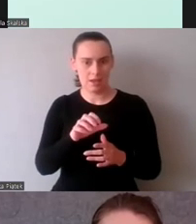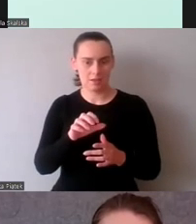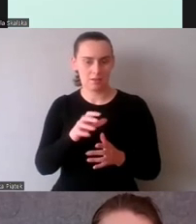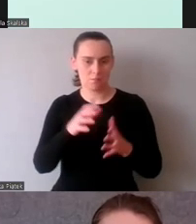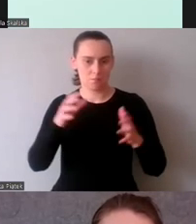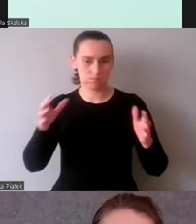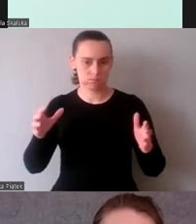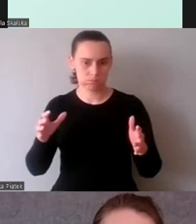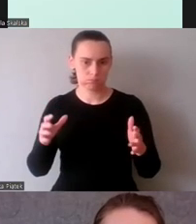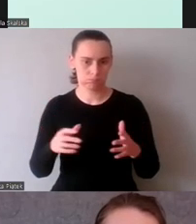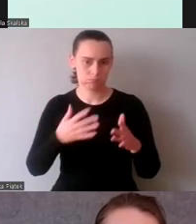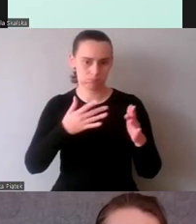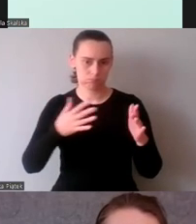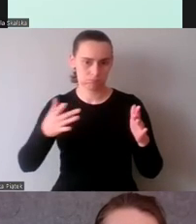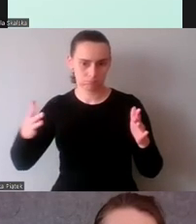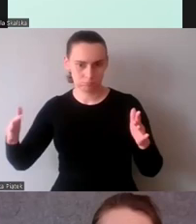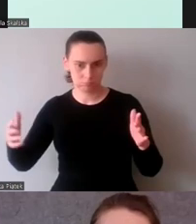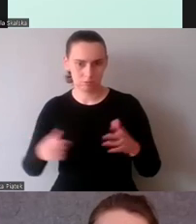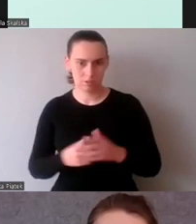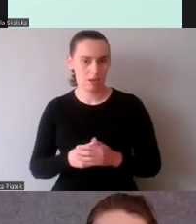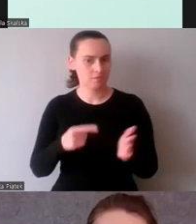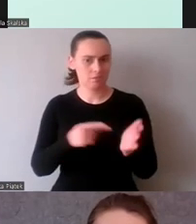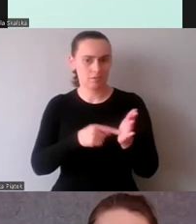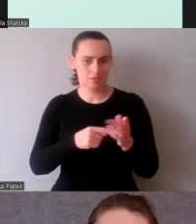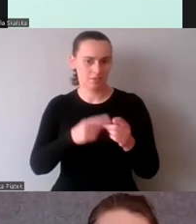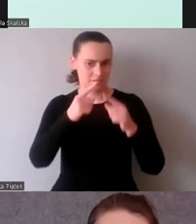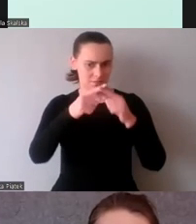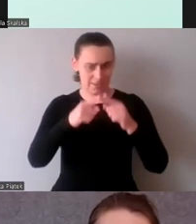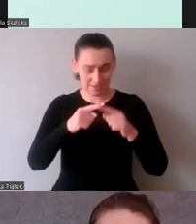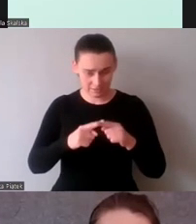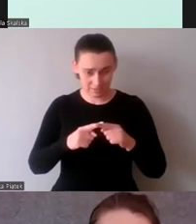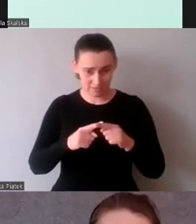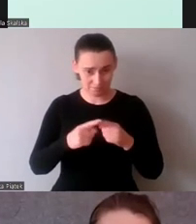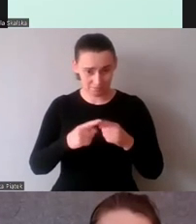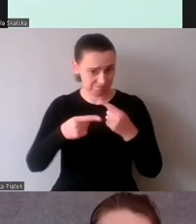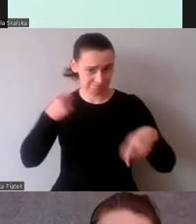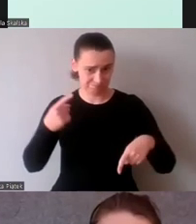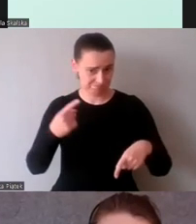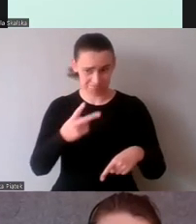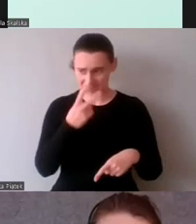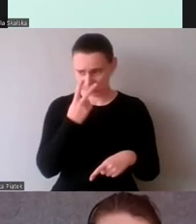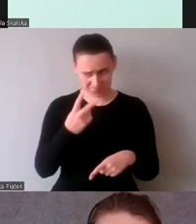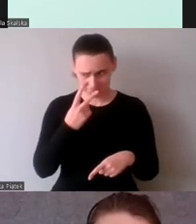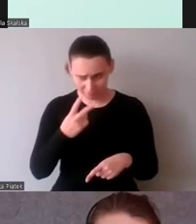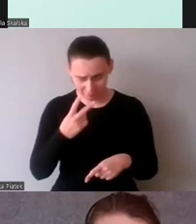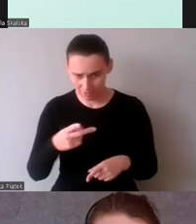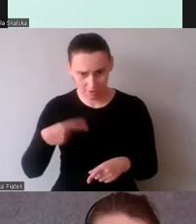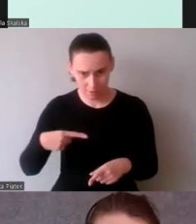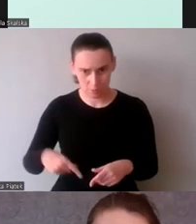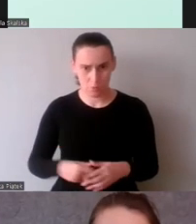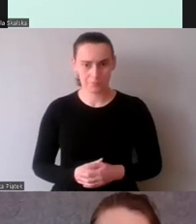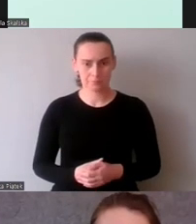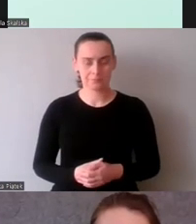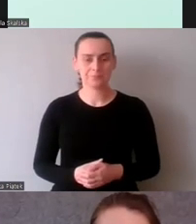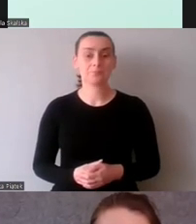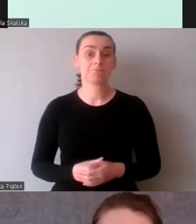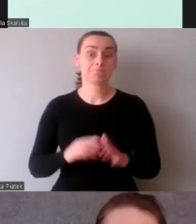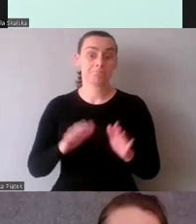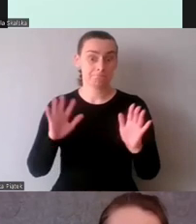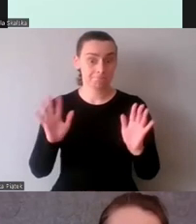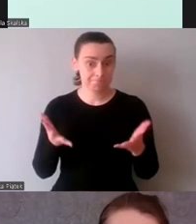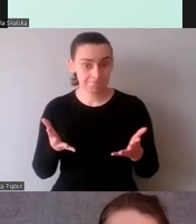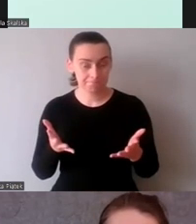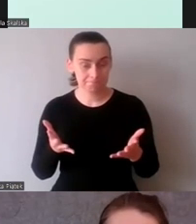We wszystkich tych testach nie widzieliśmy istotnej różnicy. Oznacza to, że teoretycznie nie